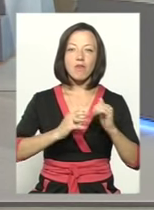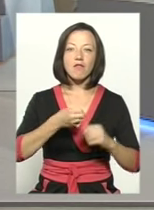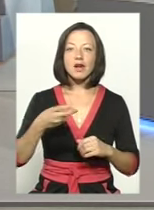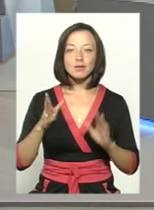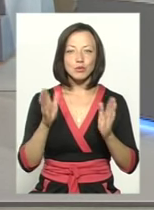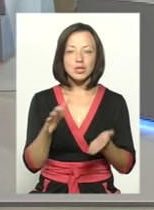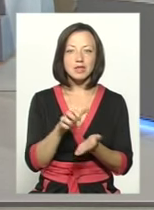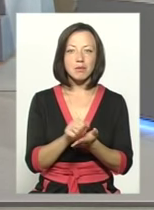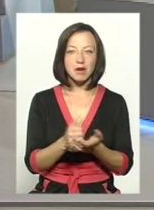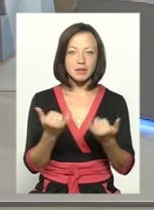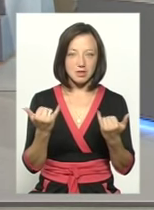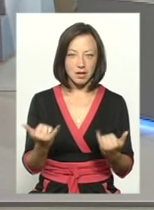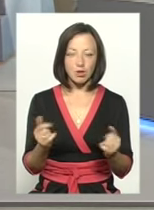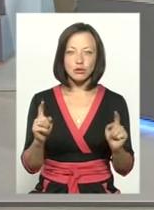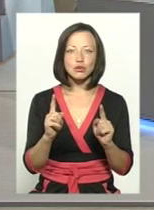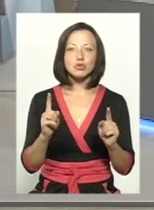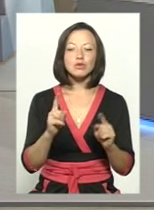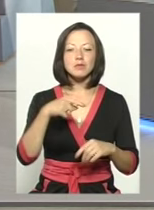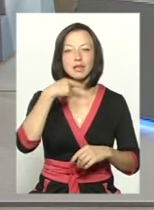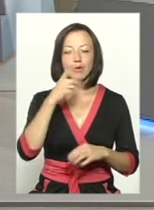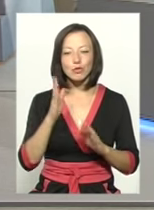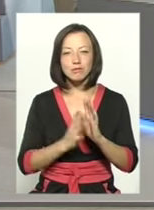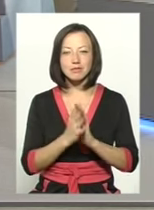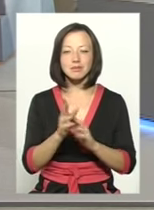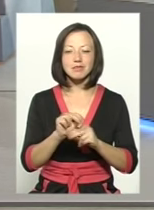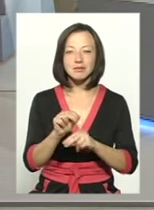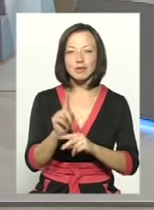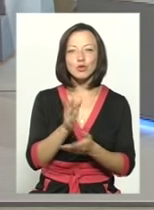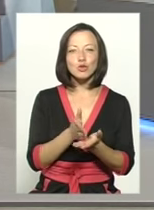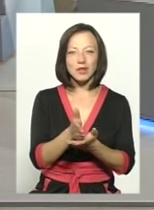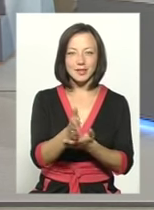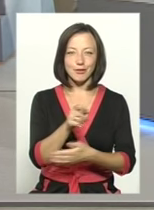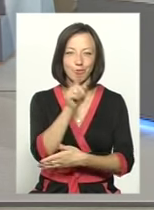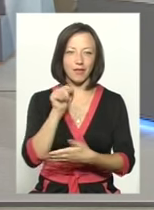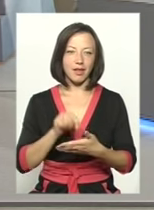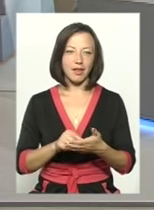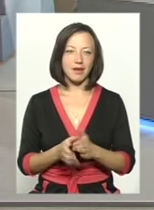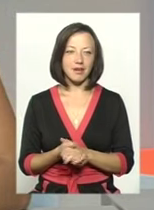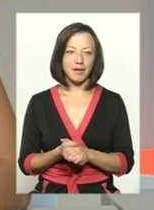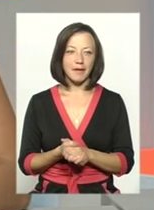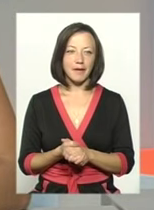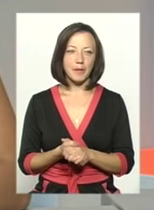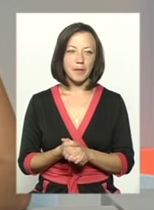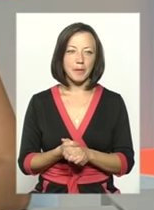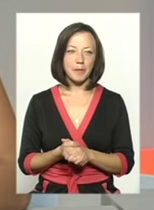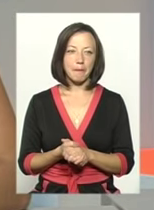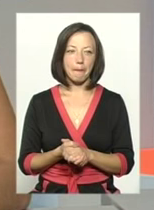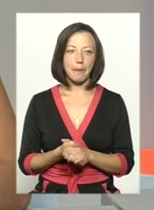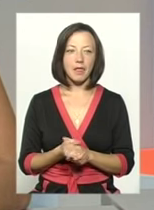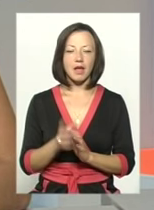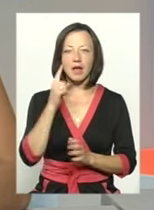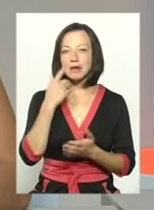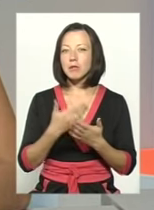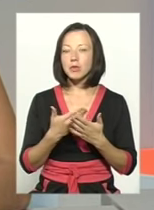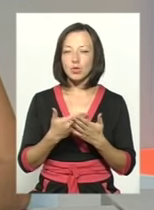якою ти будеш займатися зараз. Що вони тобі пророчили, можливо, на що тебе націлювали? Ну, на рахунок того, що не підозрювали,